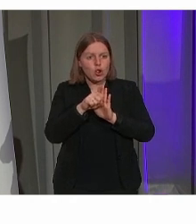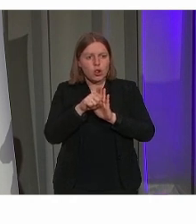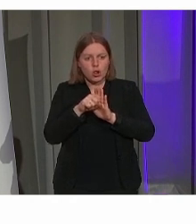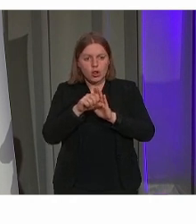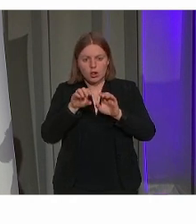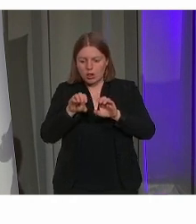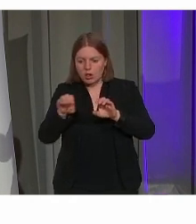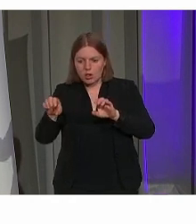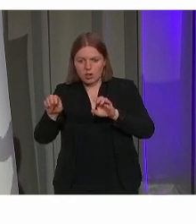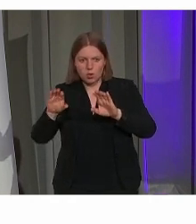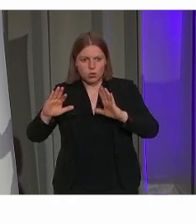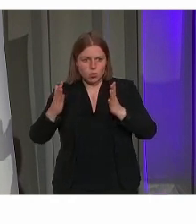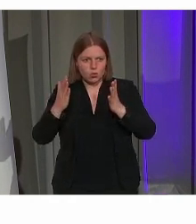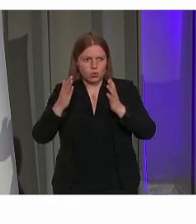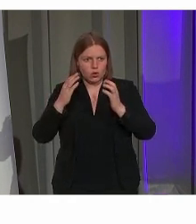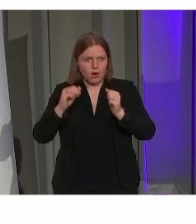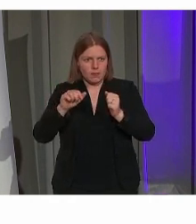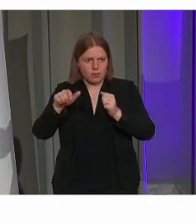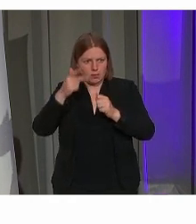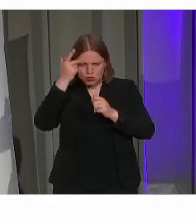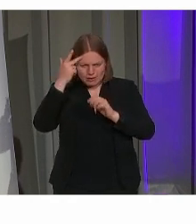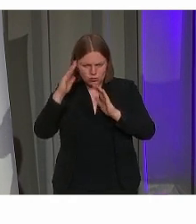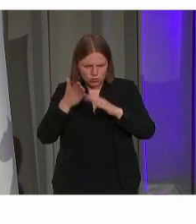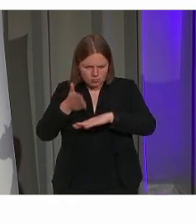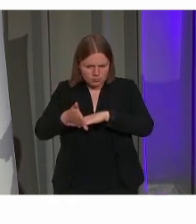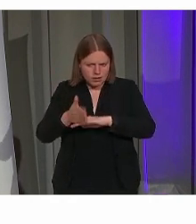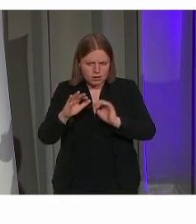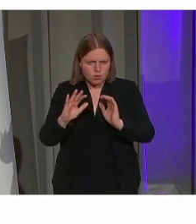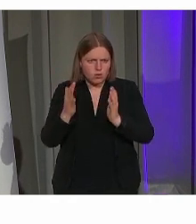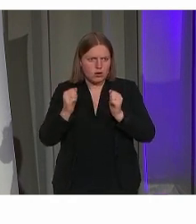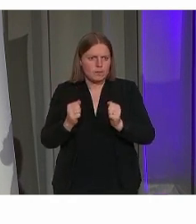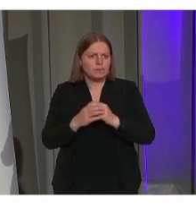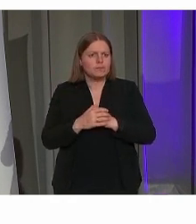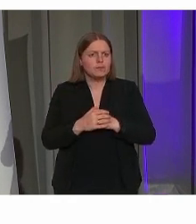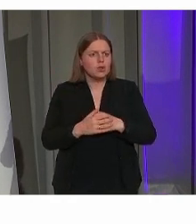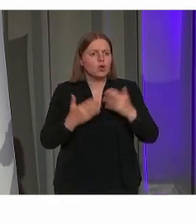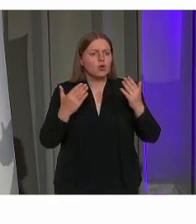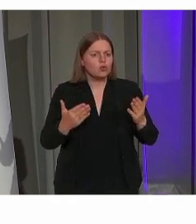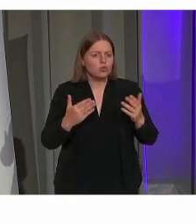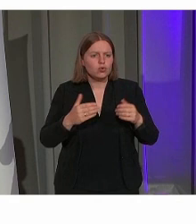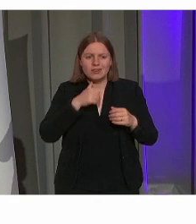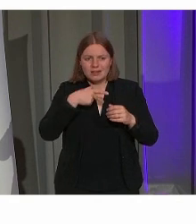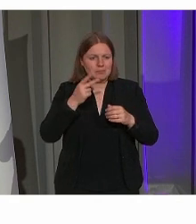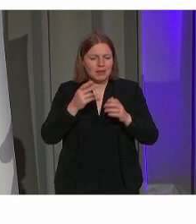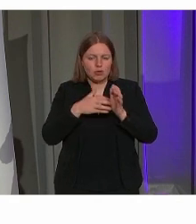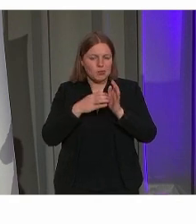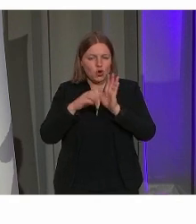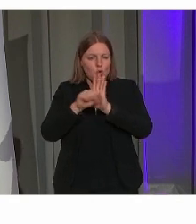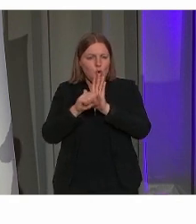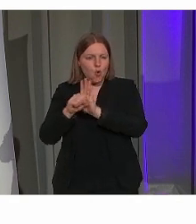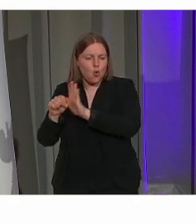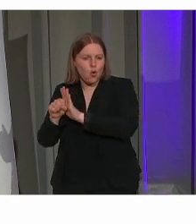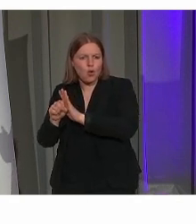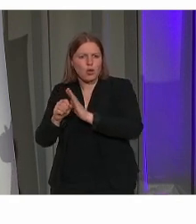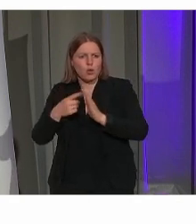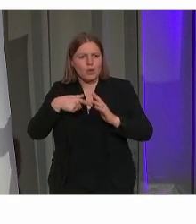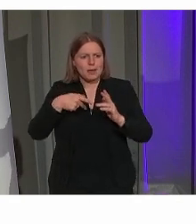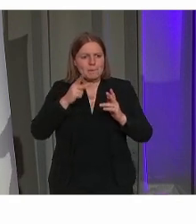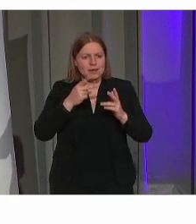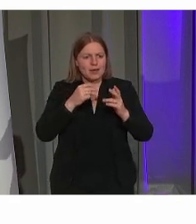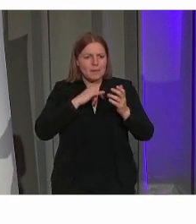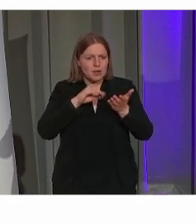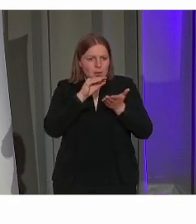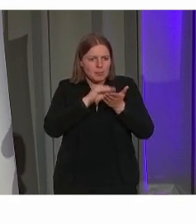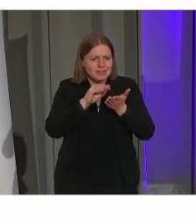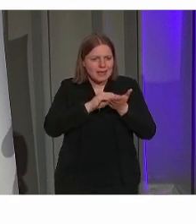kan ik hier terecht in dit monument. Momenteel werken we niet meer met icoontjes, maar werken we eerder met een beschrijving